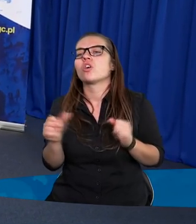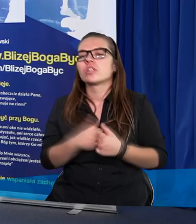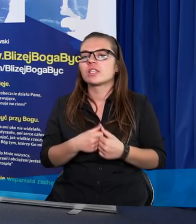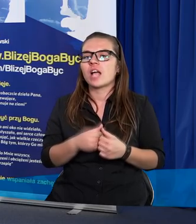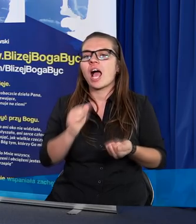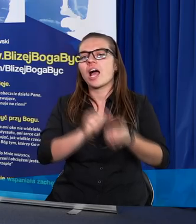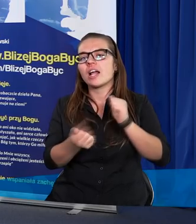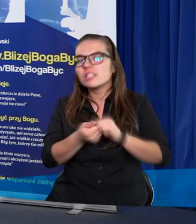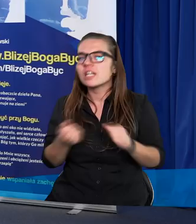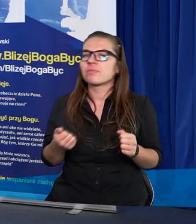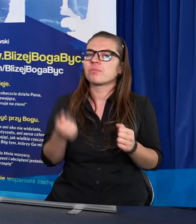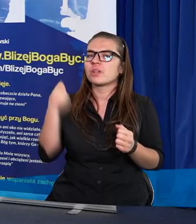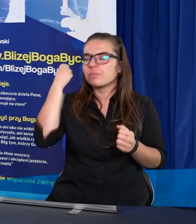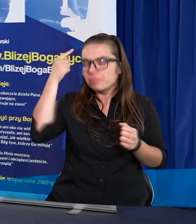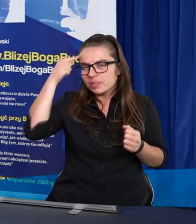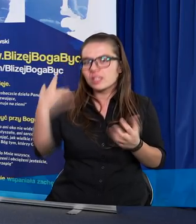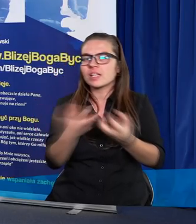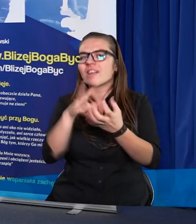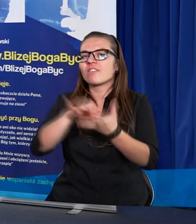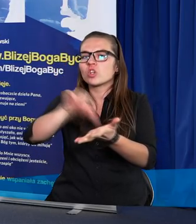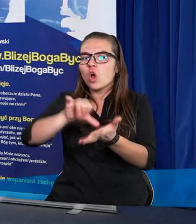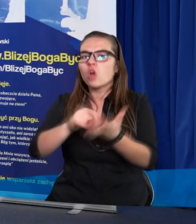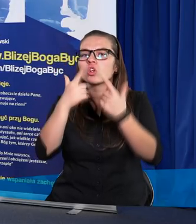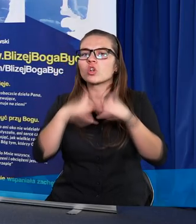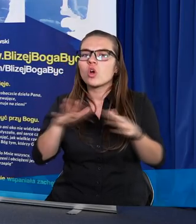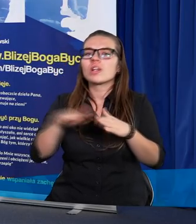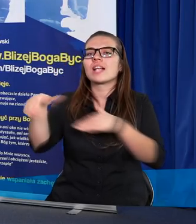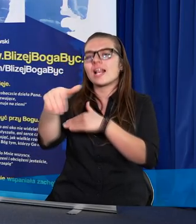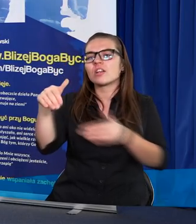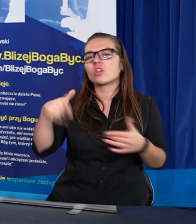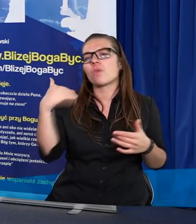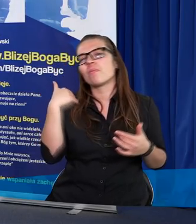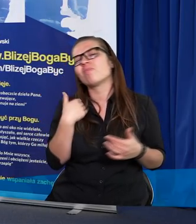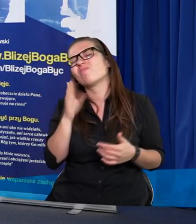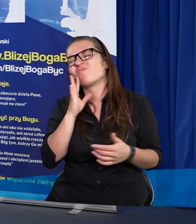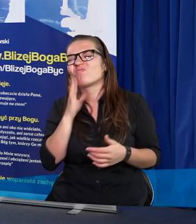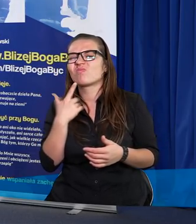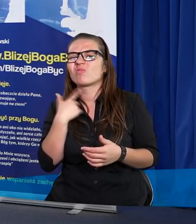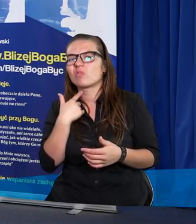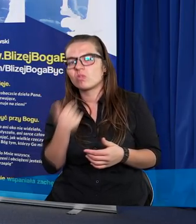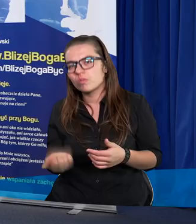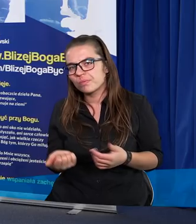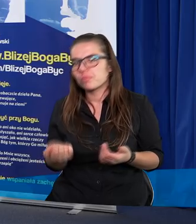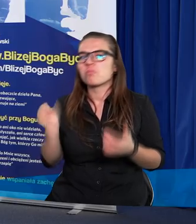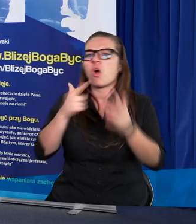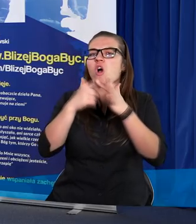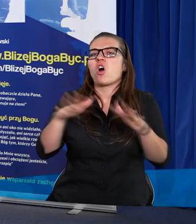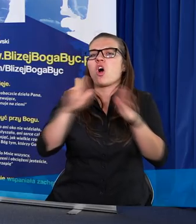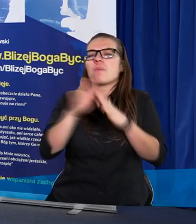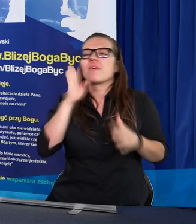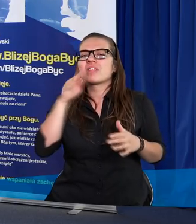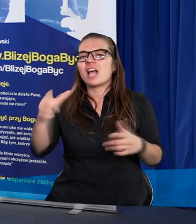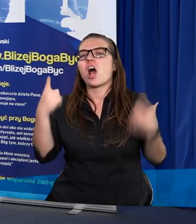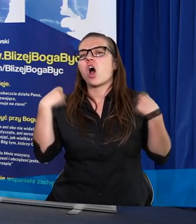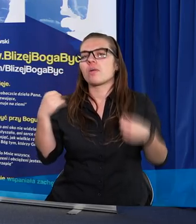albo znalezienia się w środku kościoła, albo na zewnątrz, co byłoby dość nudnym. Tam w kościele prawdopodobnie osoba